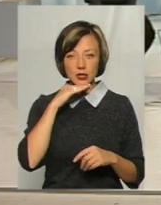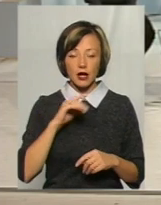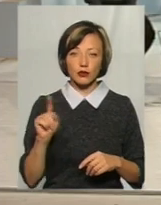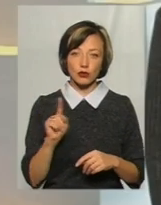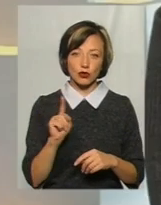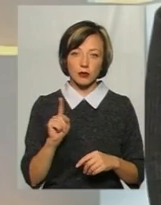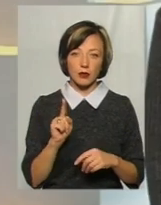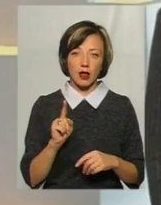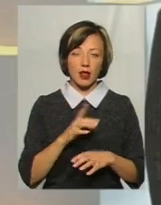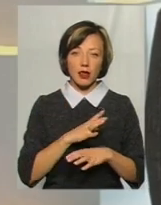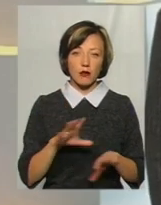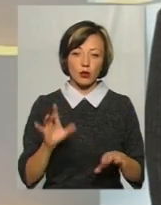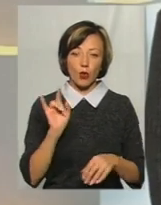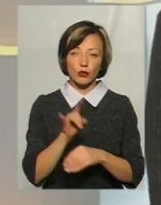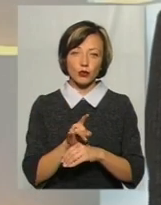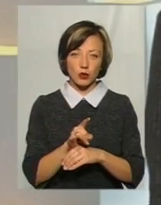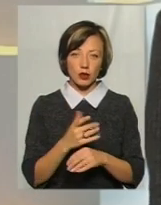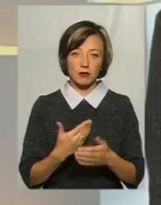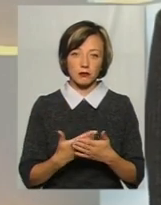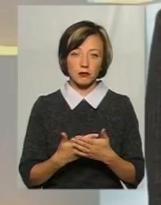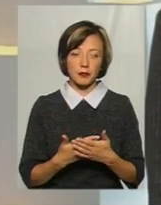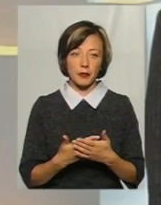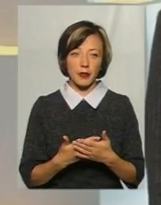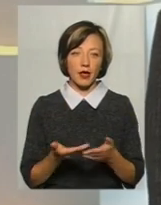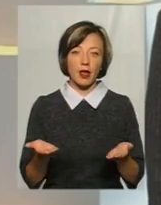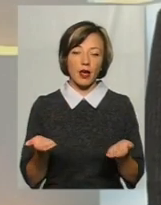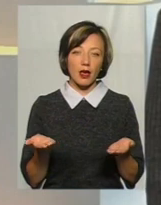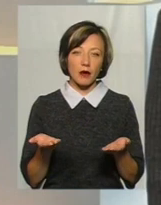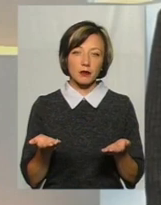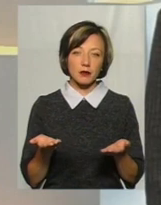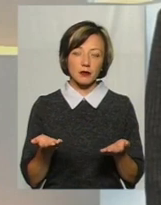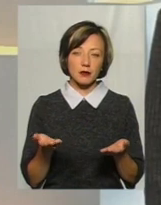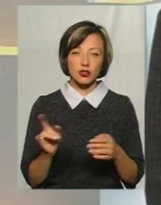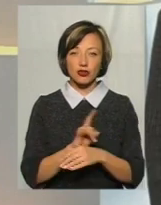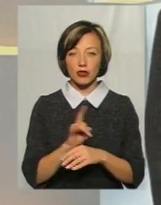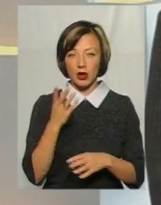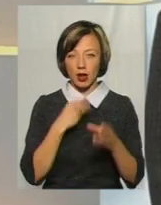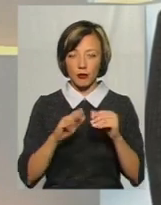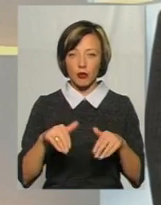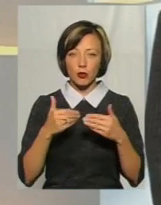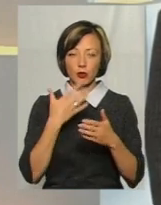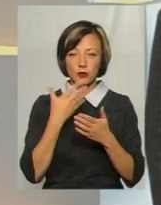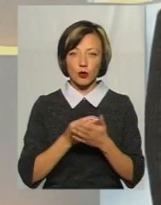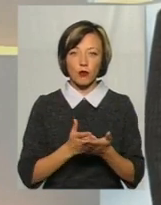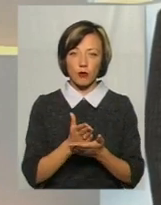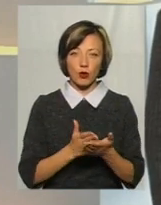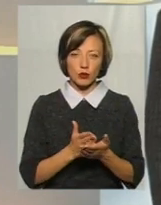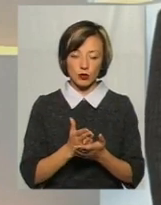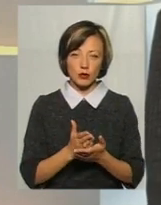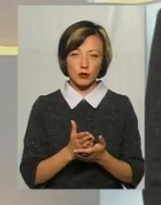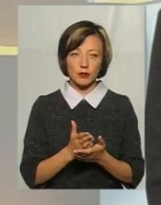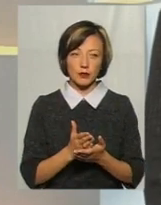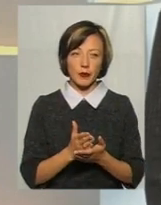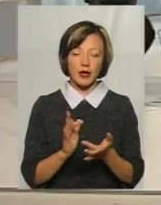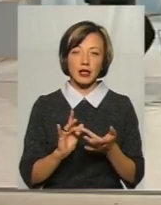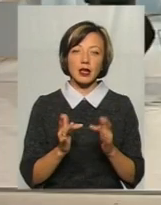щоб не бути обдуреним якимись пройдисітами, які пропонують свої послуги на ринку ІТ,